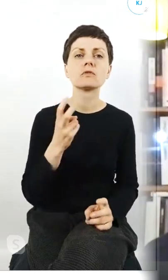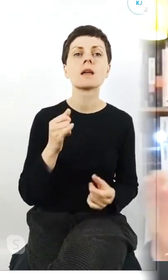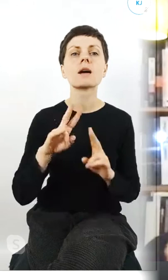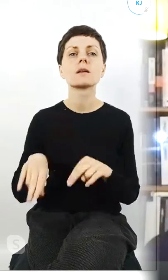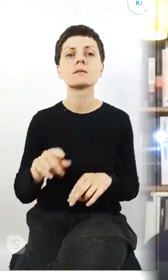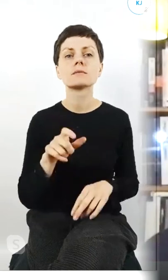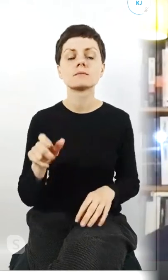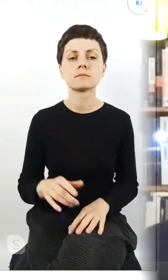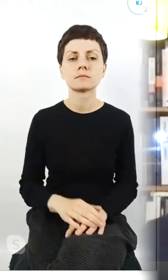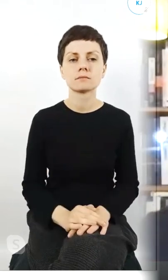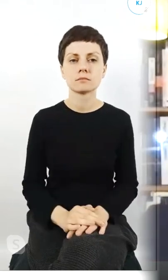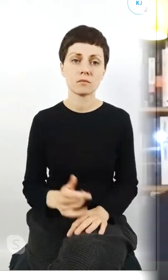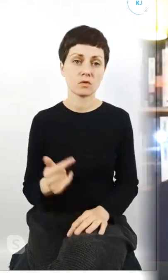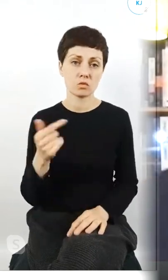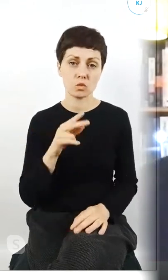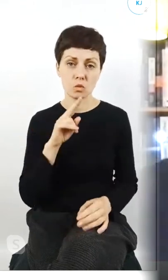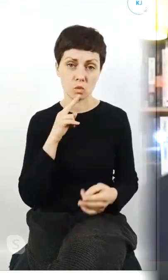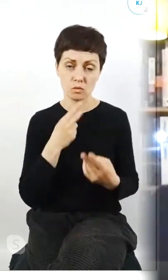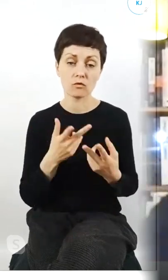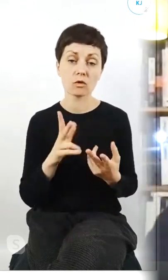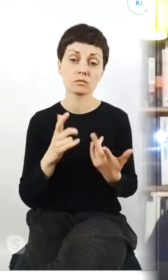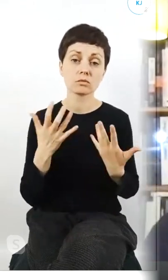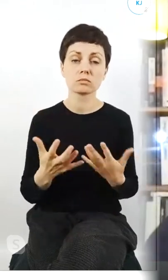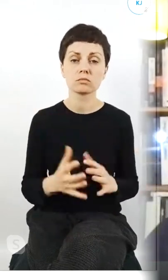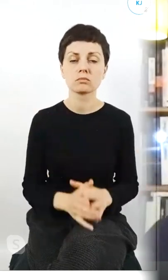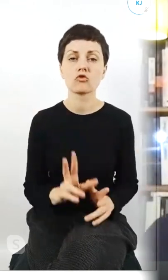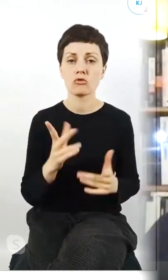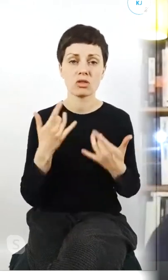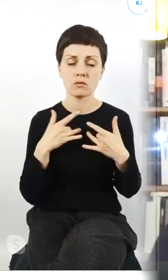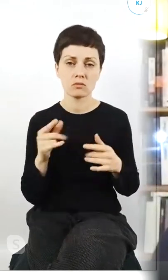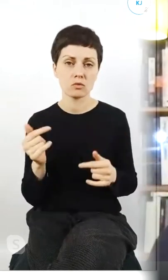znaczy no nie musicie odpowiadać oczywiście kto nie chce to jasne to jest